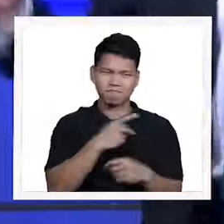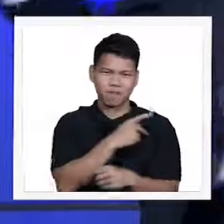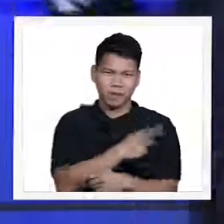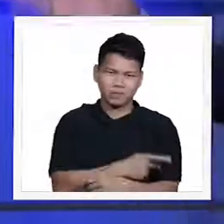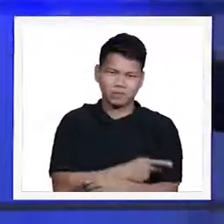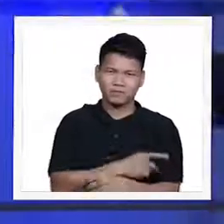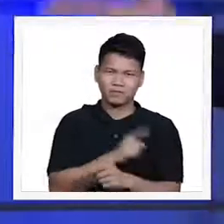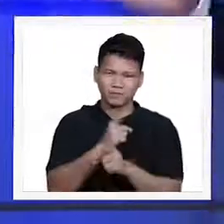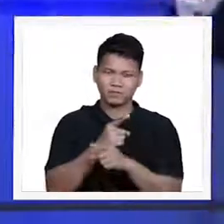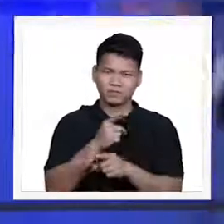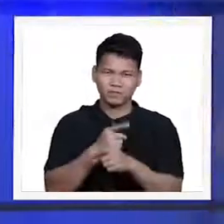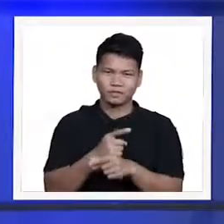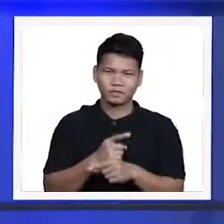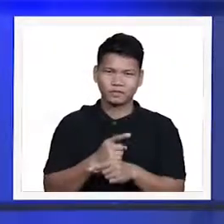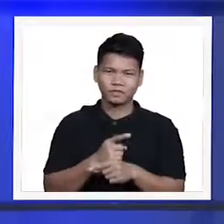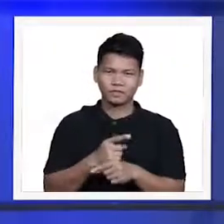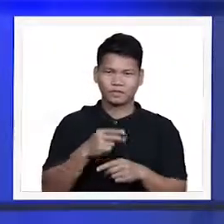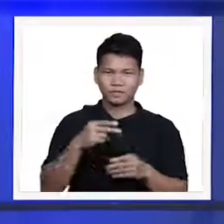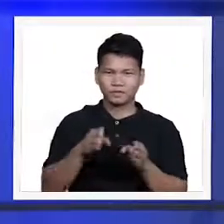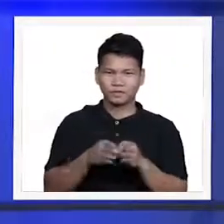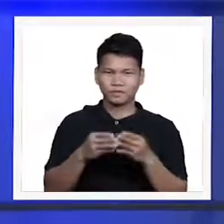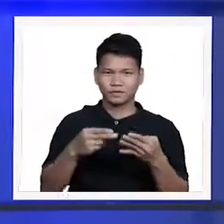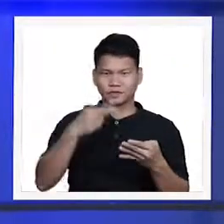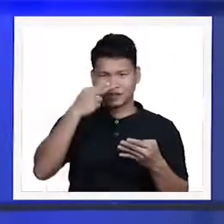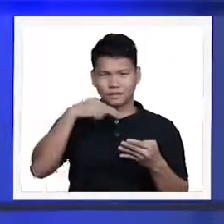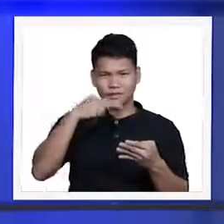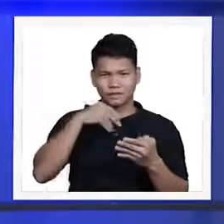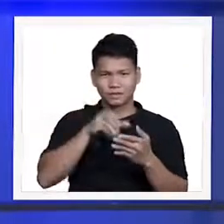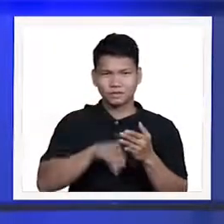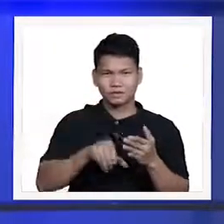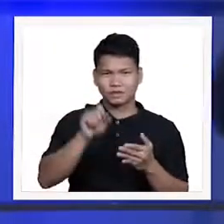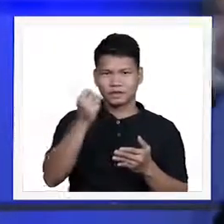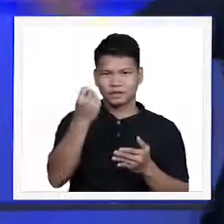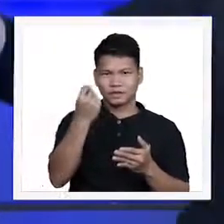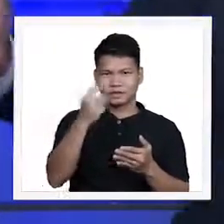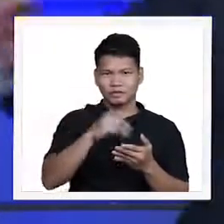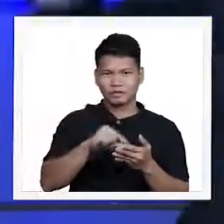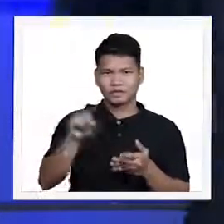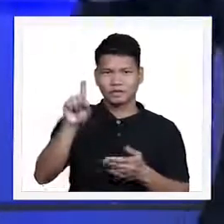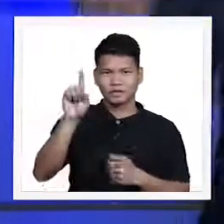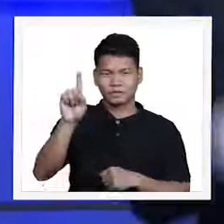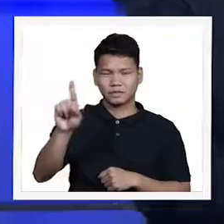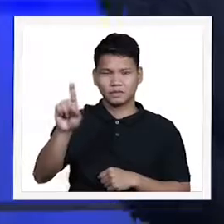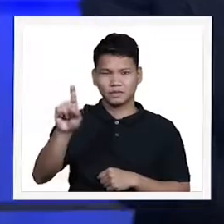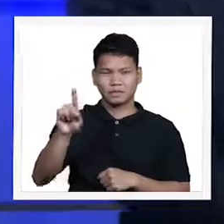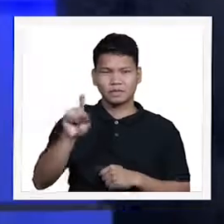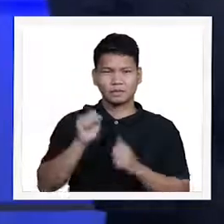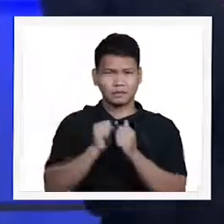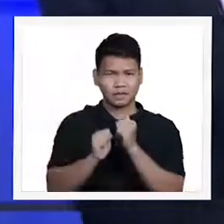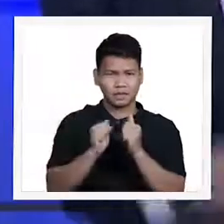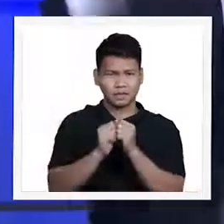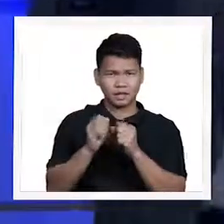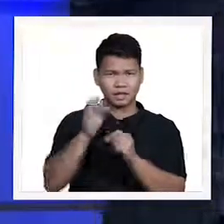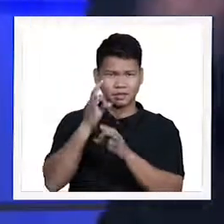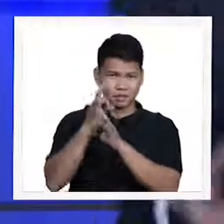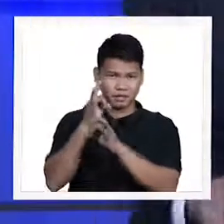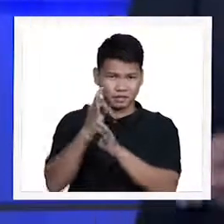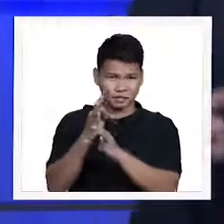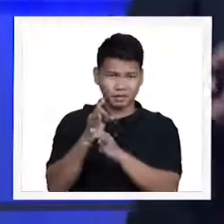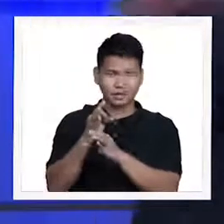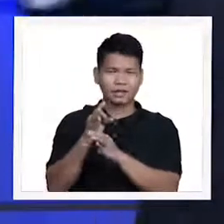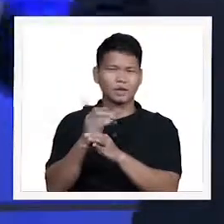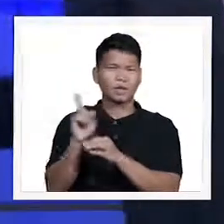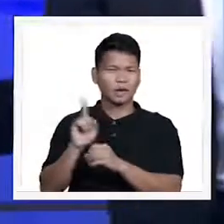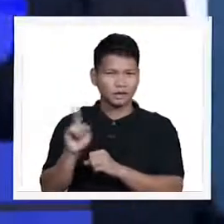Kaya nga't ang sabi ng Hebrew chapter 11, binigyan po ng kahulugan kung ano po'y yung pananampalataya or